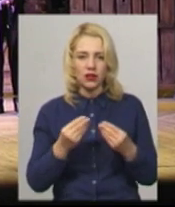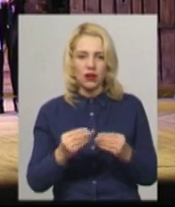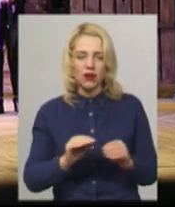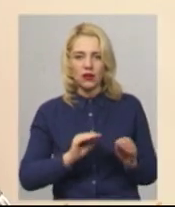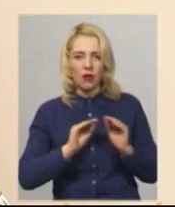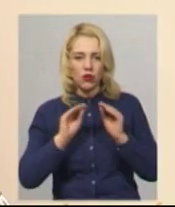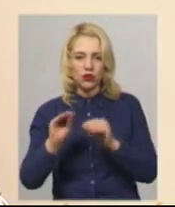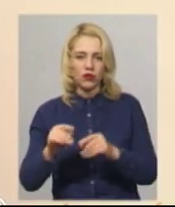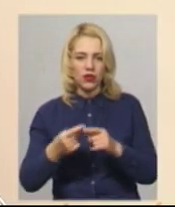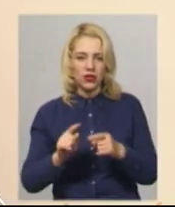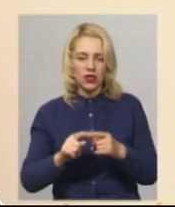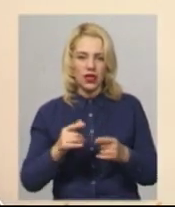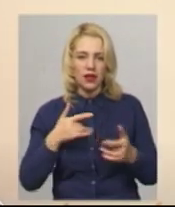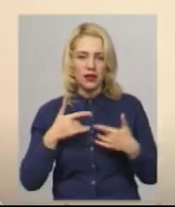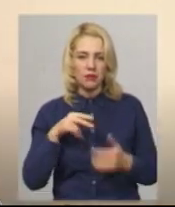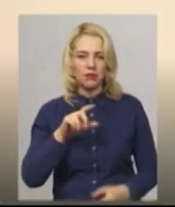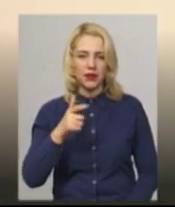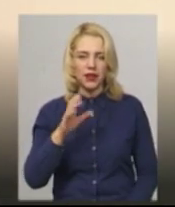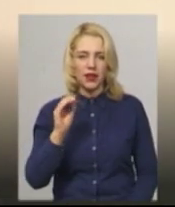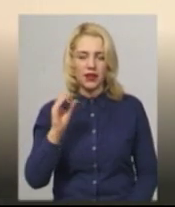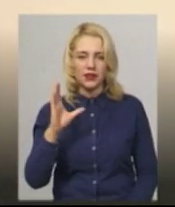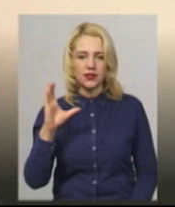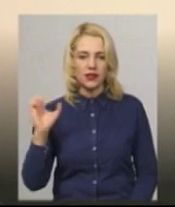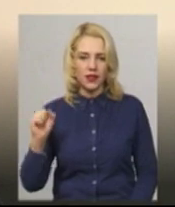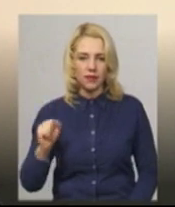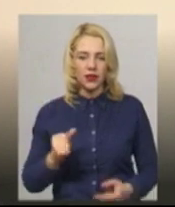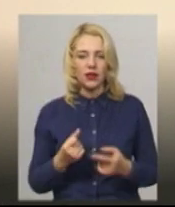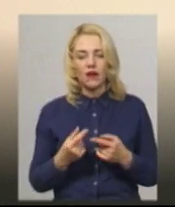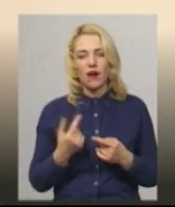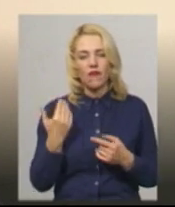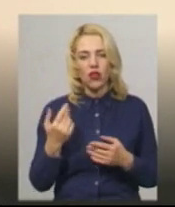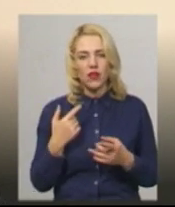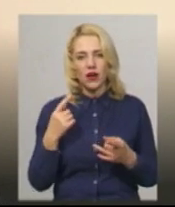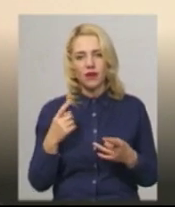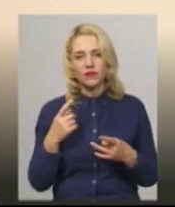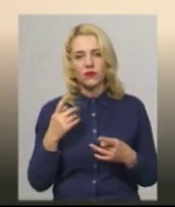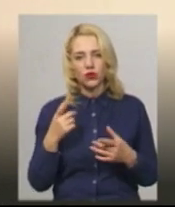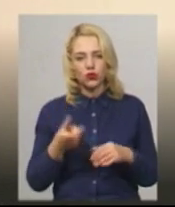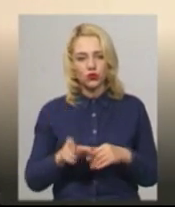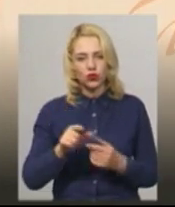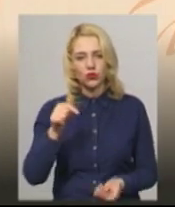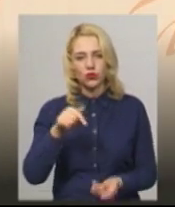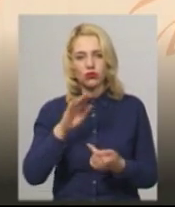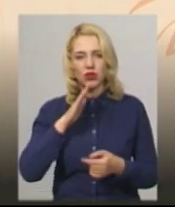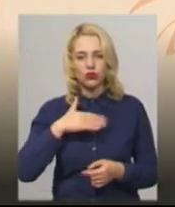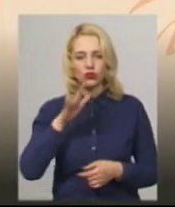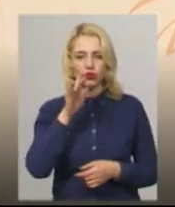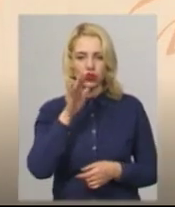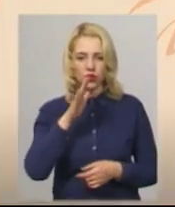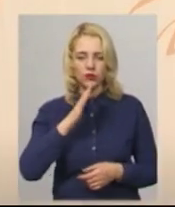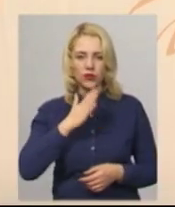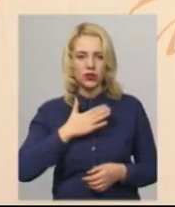Вона дуже, скажімо так, зазвучна з нашим часом і з нашими проблемами, з